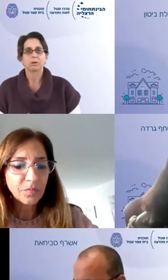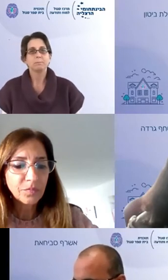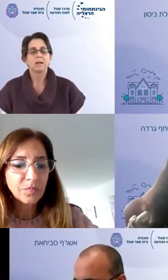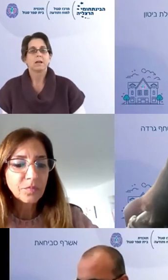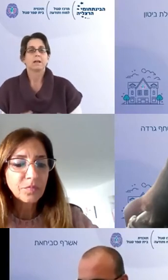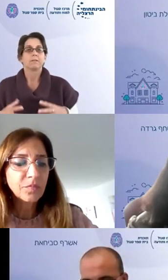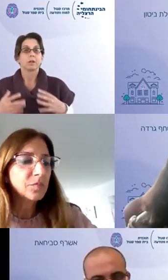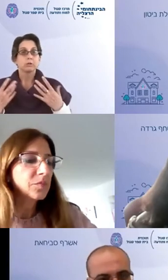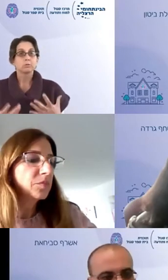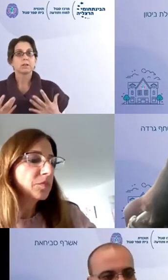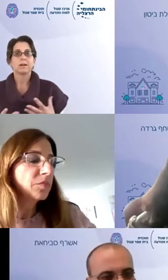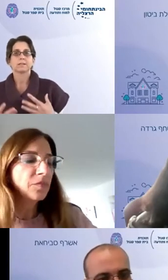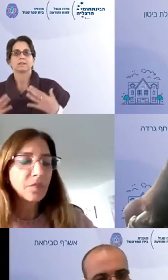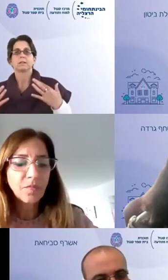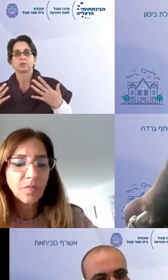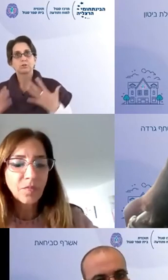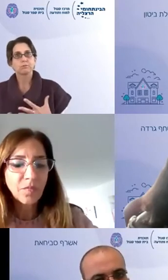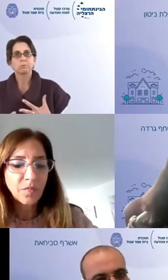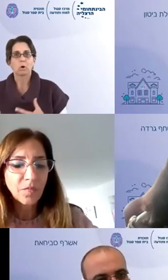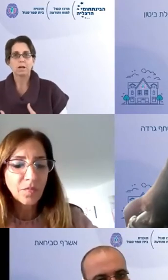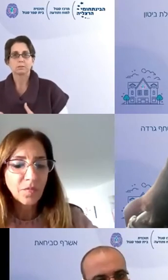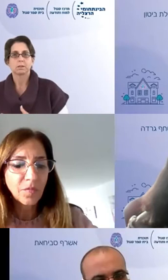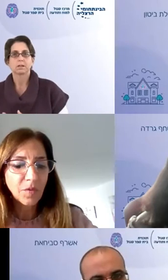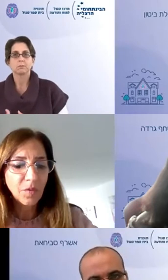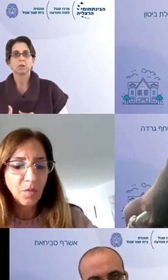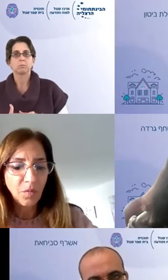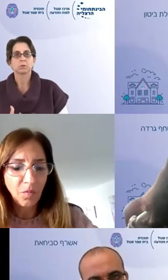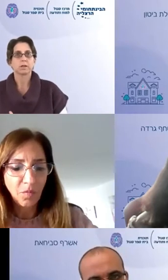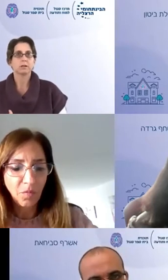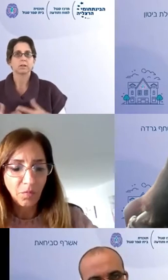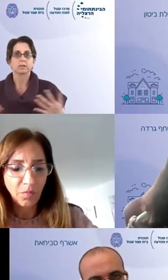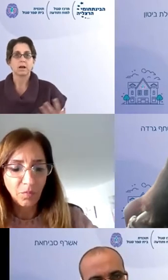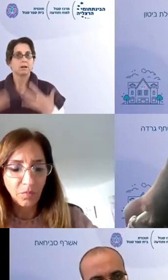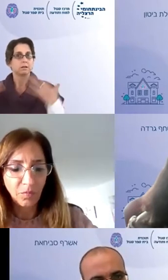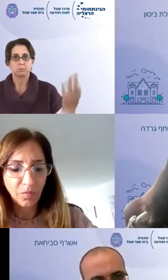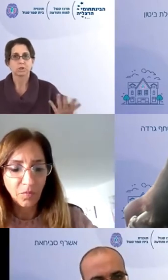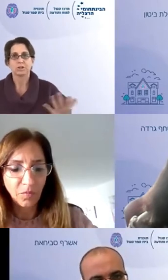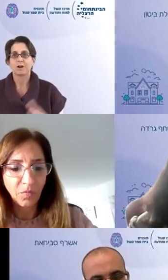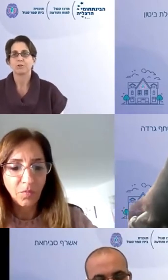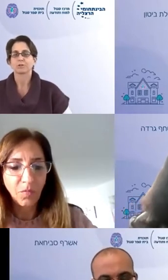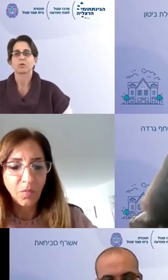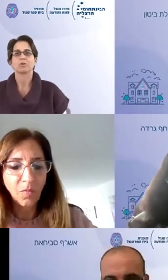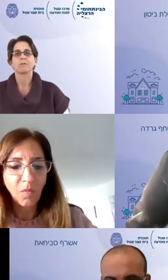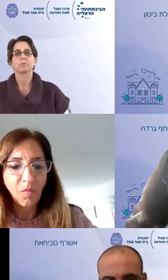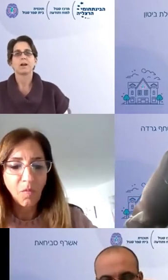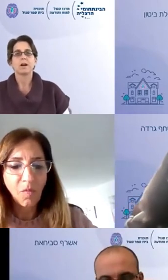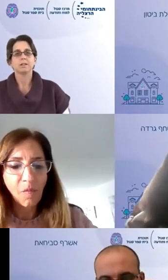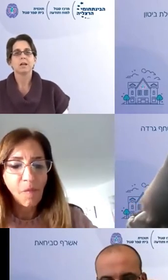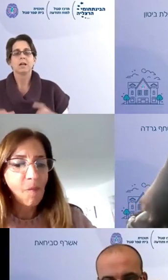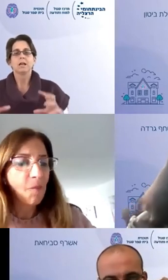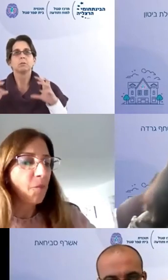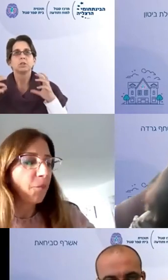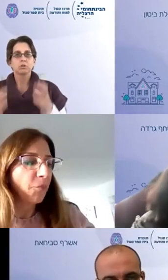הפסיכולוגיים ואנחנו יודעים שהדבר הזה חשוב במיוחד ברגעים של משבר ואתגר כמו השנה האחרונה שכולנו עברנו